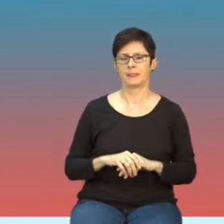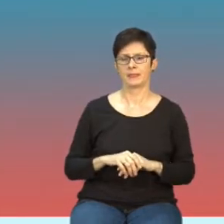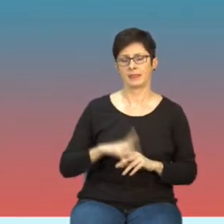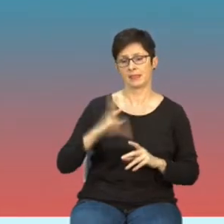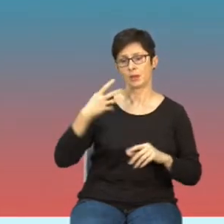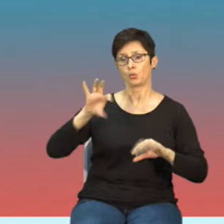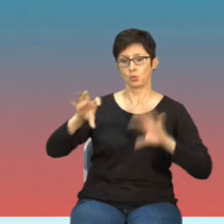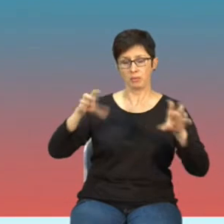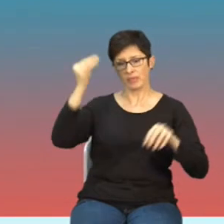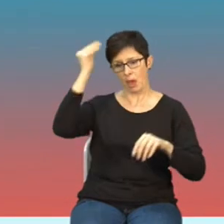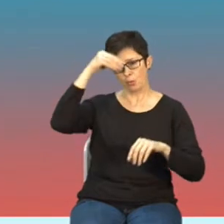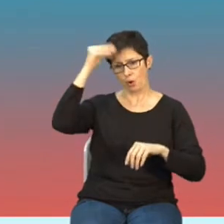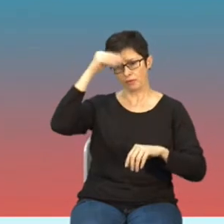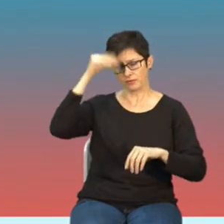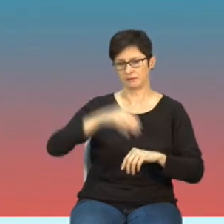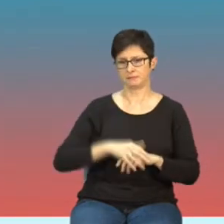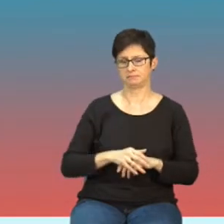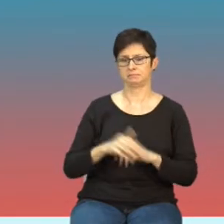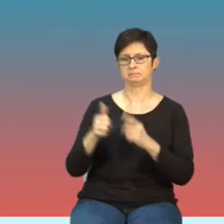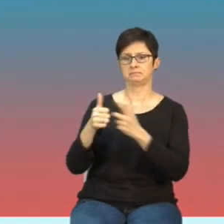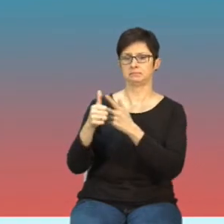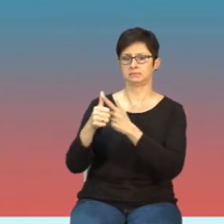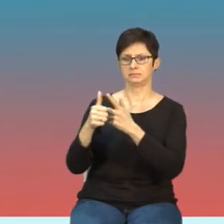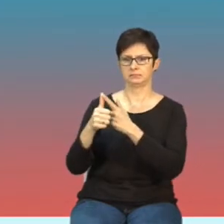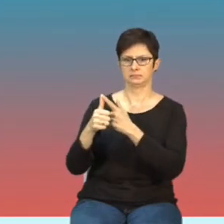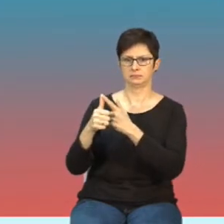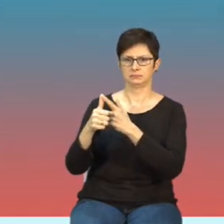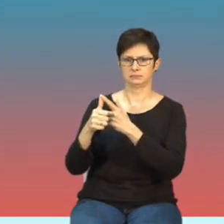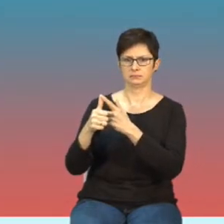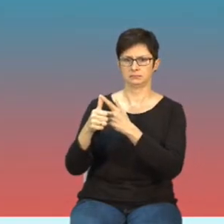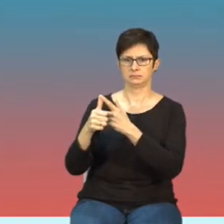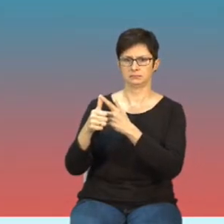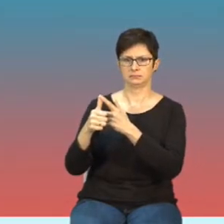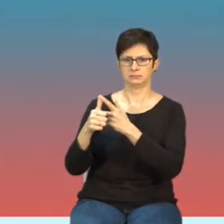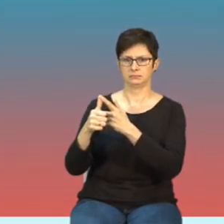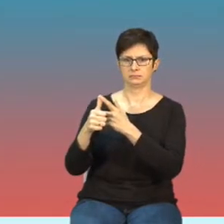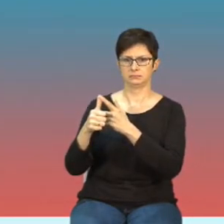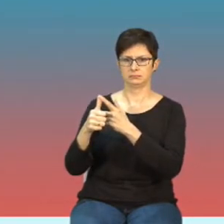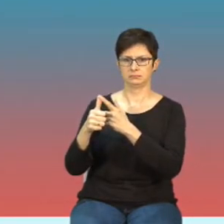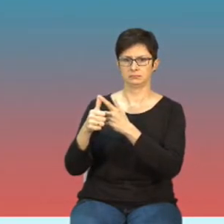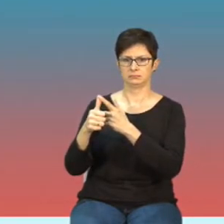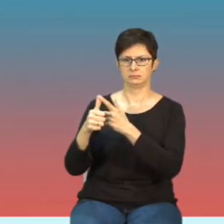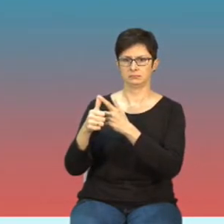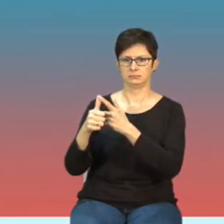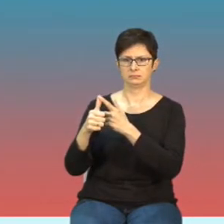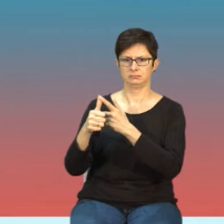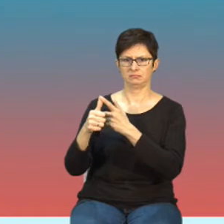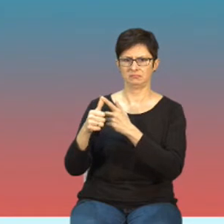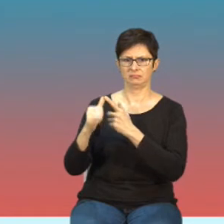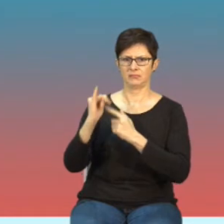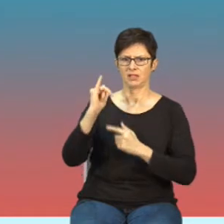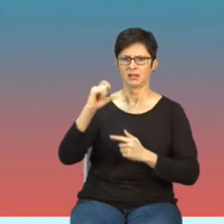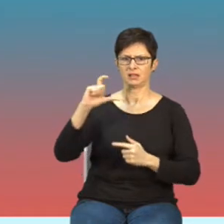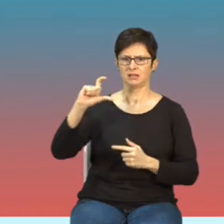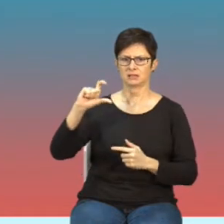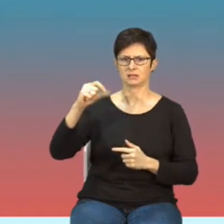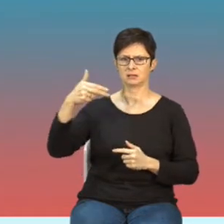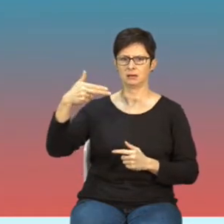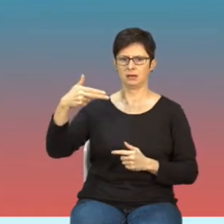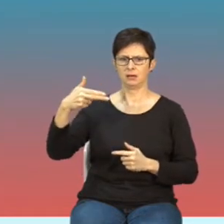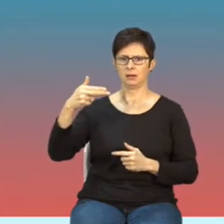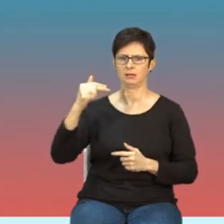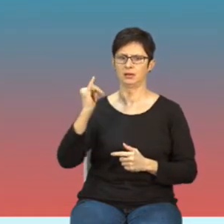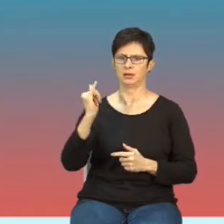naukowców. Jedna to jest tak zwany ICNIR International Commission Non-Ionizing